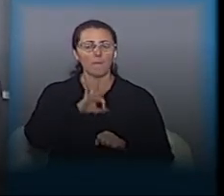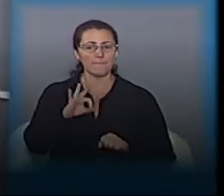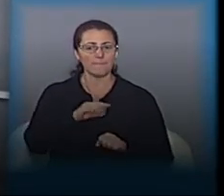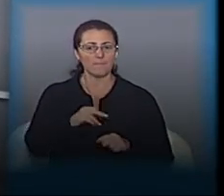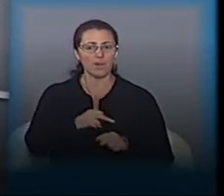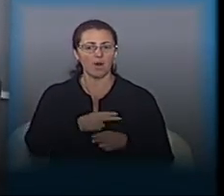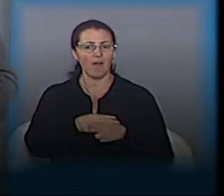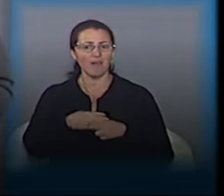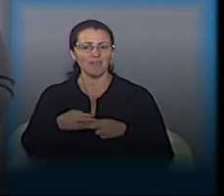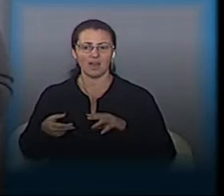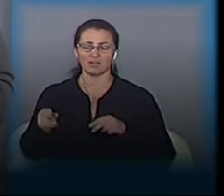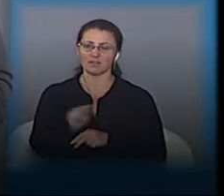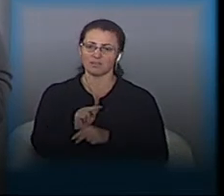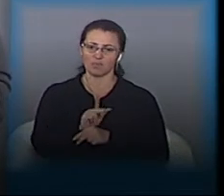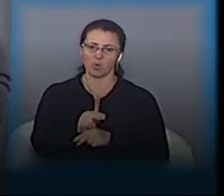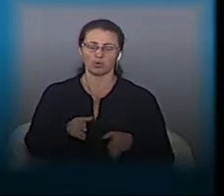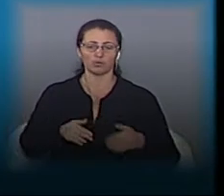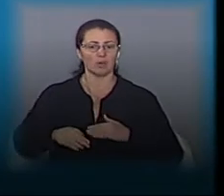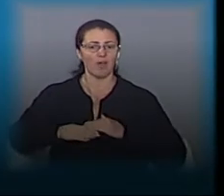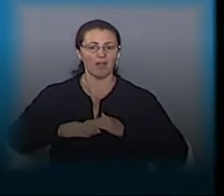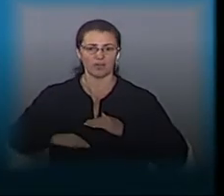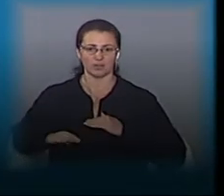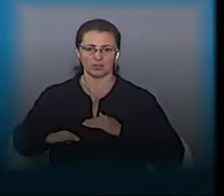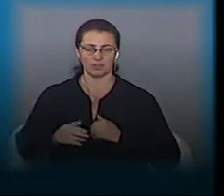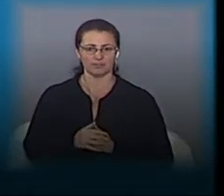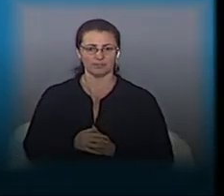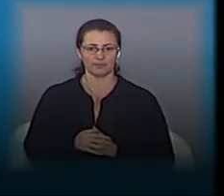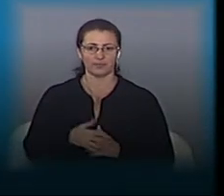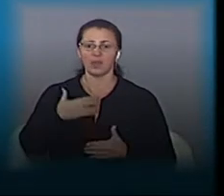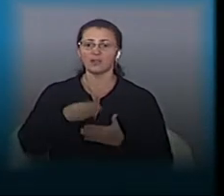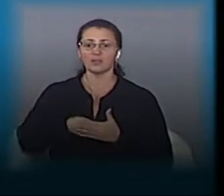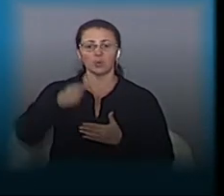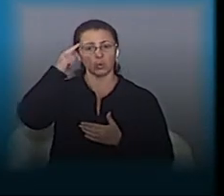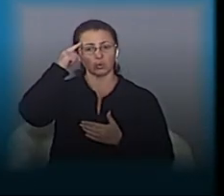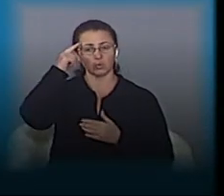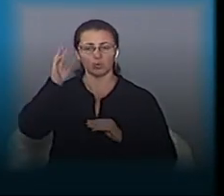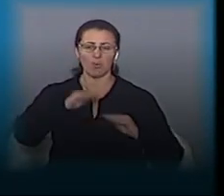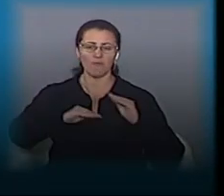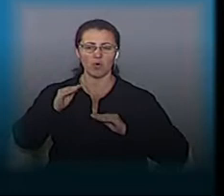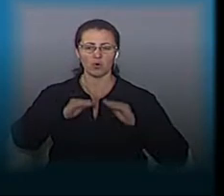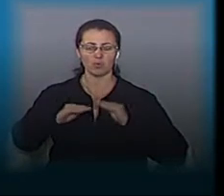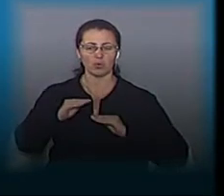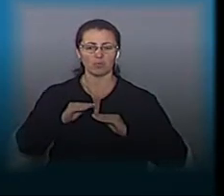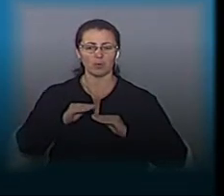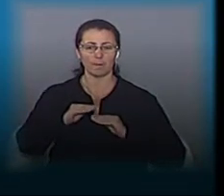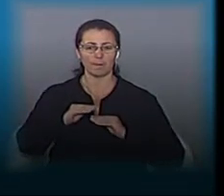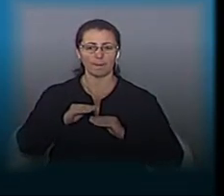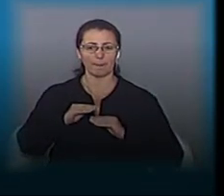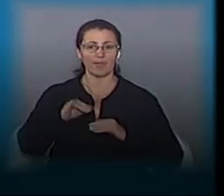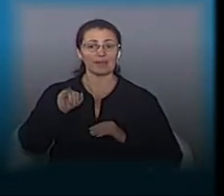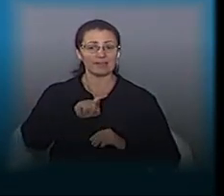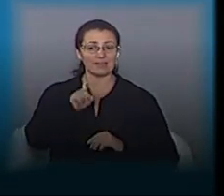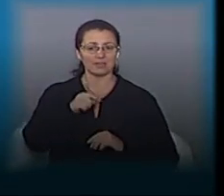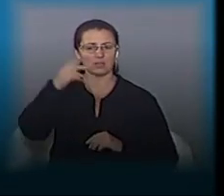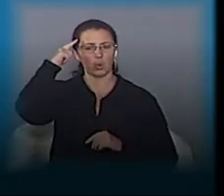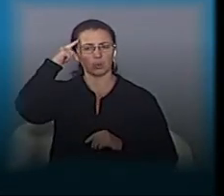доріг, уже зараз, коли сніг зійшов. Ми свою думку взагалі формуємо з думки громадян, які